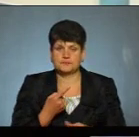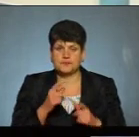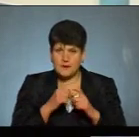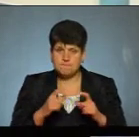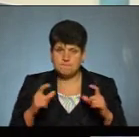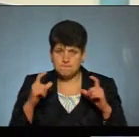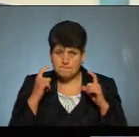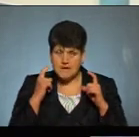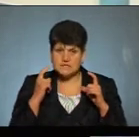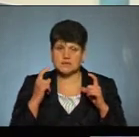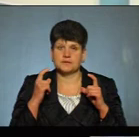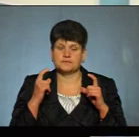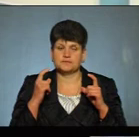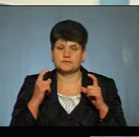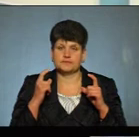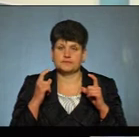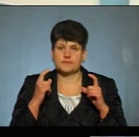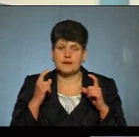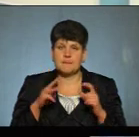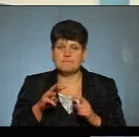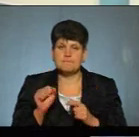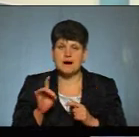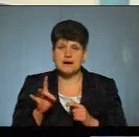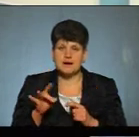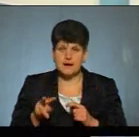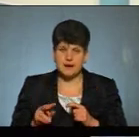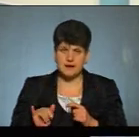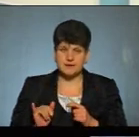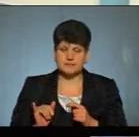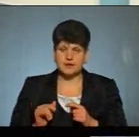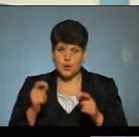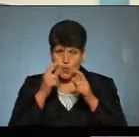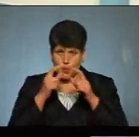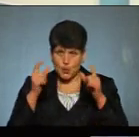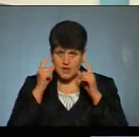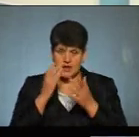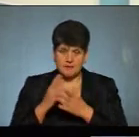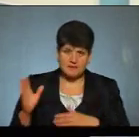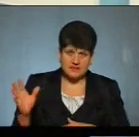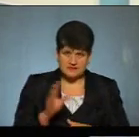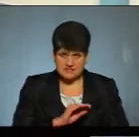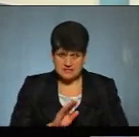ну, індивідуальні маски, смарлюві, окуляри маємо на всіх,